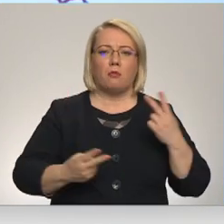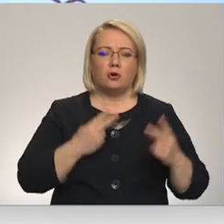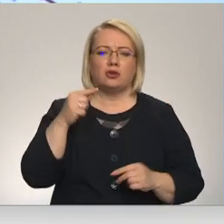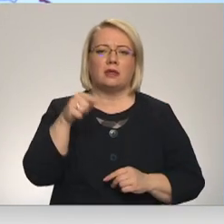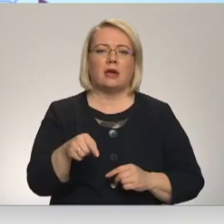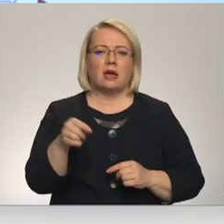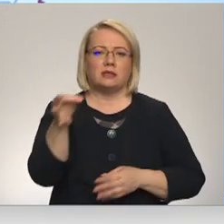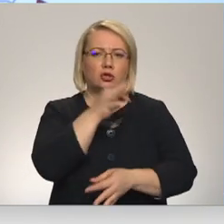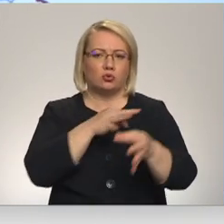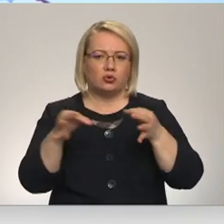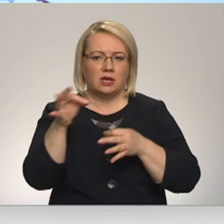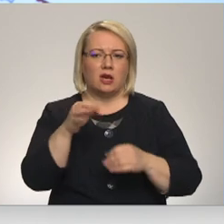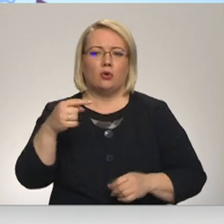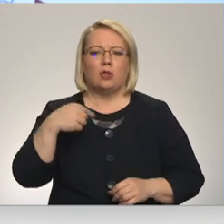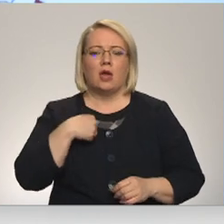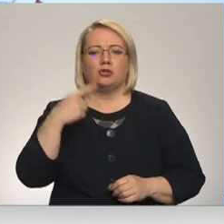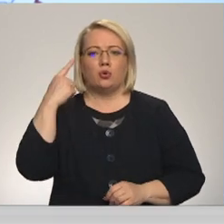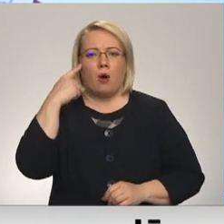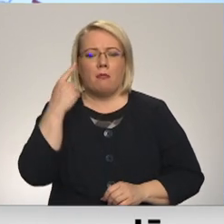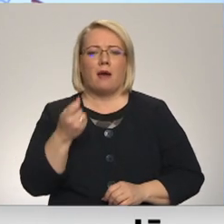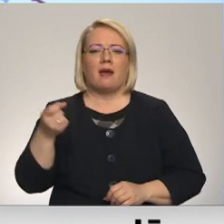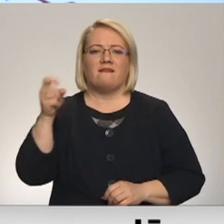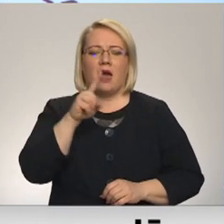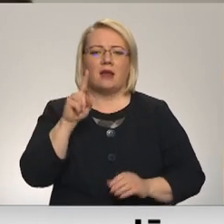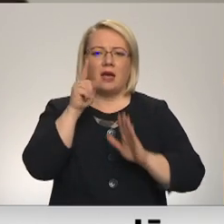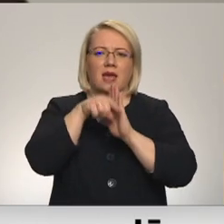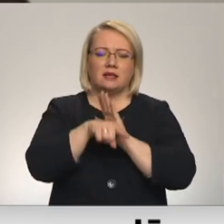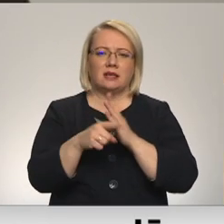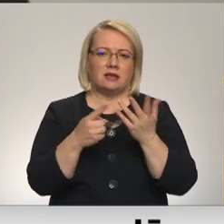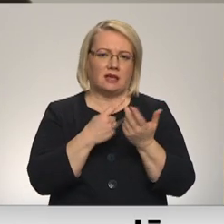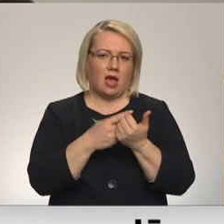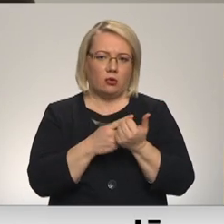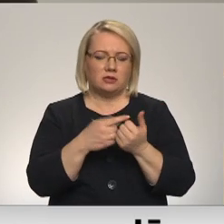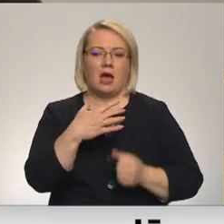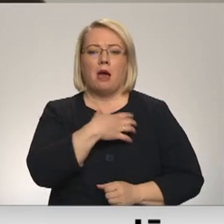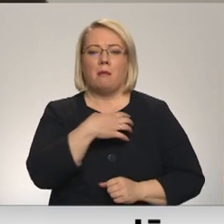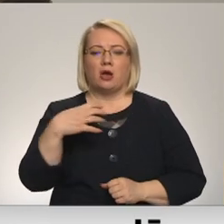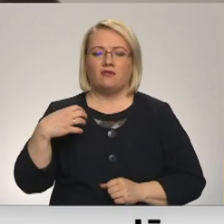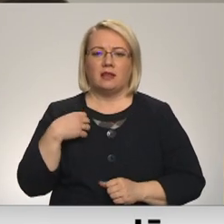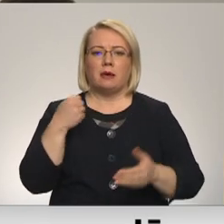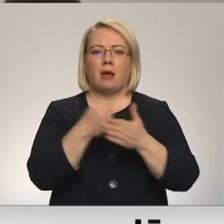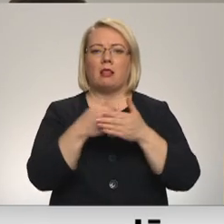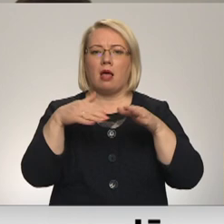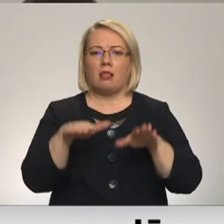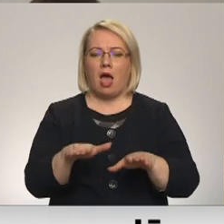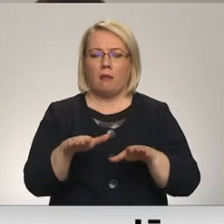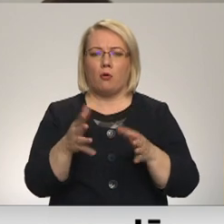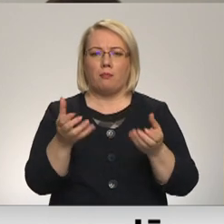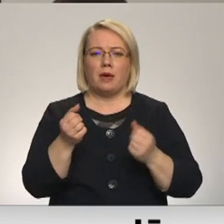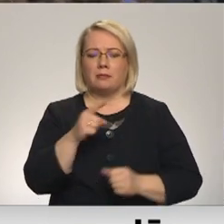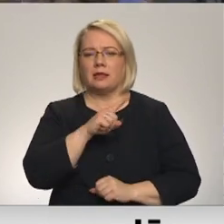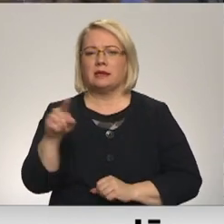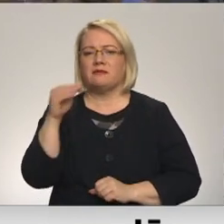diskusijās. Es domāju, ka vairāk ir jāiedzinās skaitļos. Jāpiebilst, ka pašvaldība gala lēmu plāno pieņemt līdz